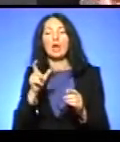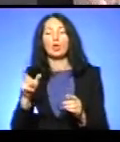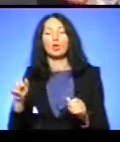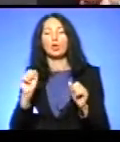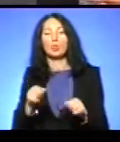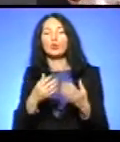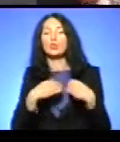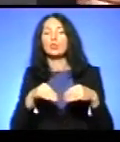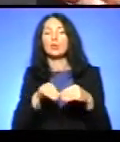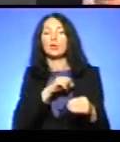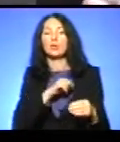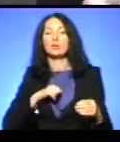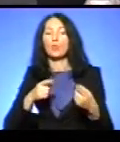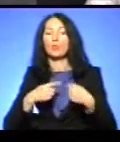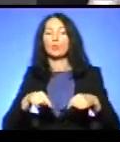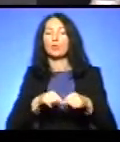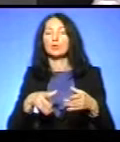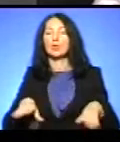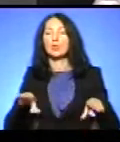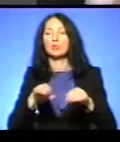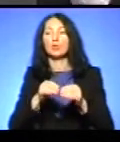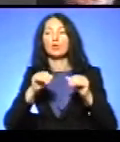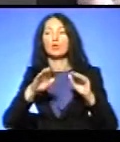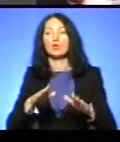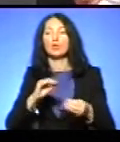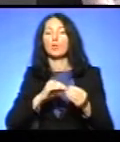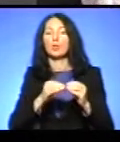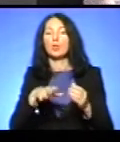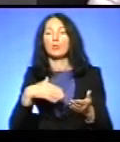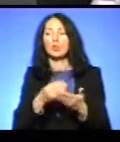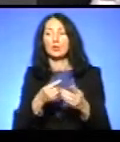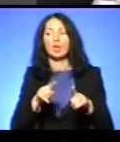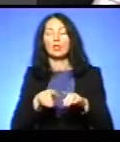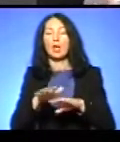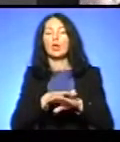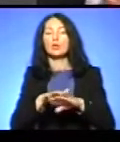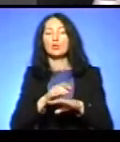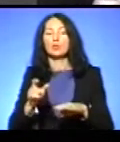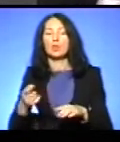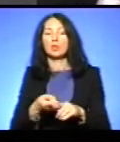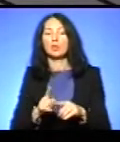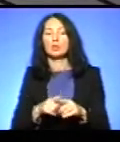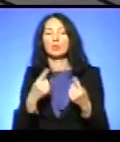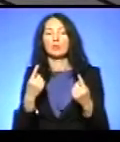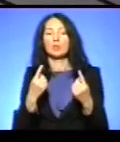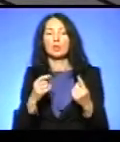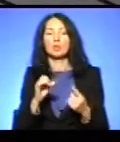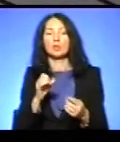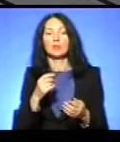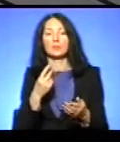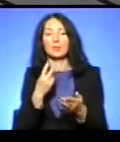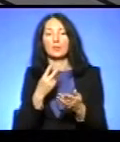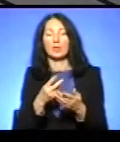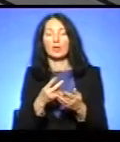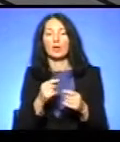саморганізовуватись і спільно вирішувати якісь проблеми, свої і суспільні. Це величезний індикатор. І, втім, що ми сфокусувалися,